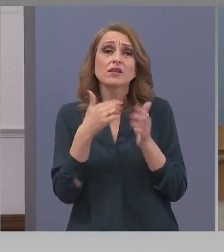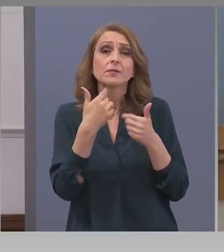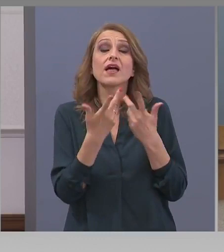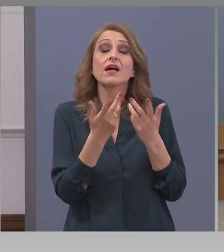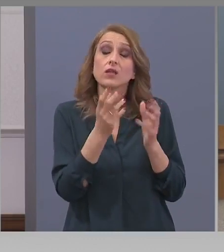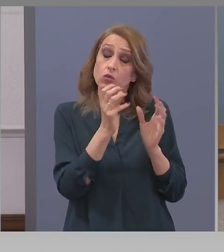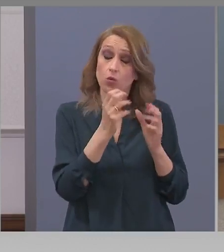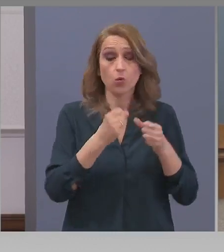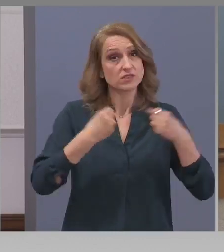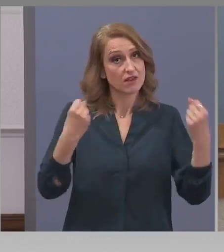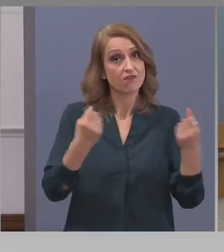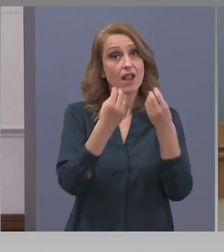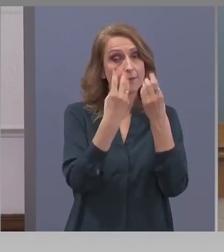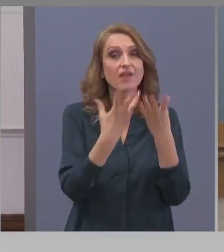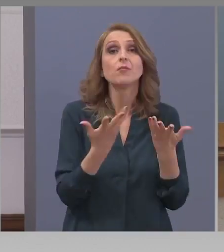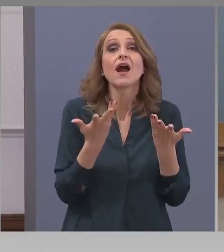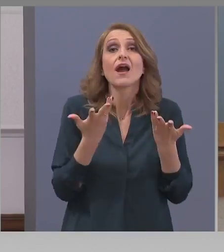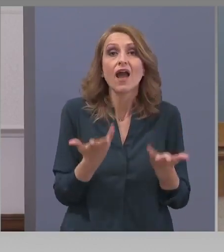Благодаря.